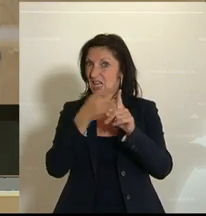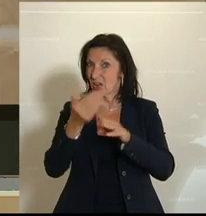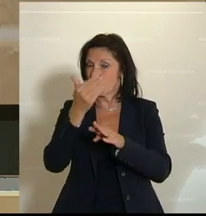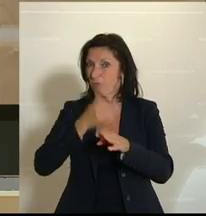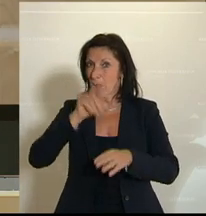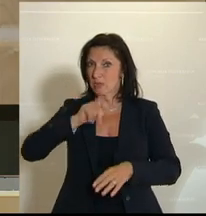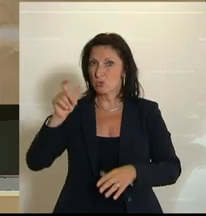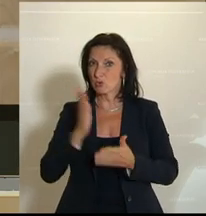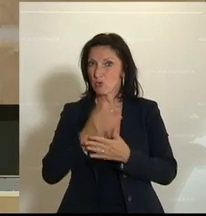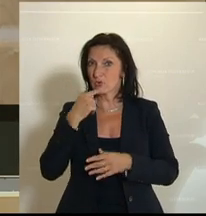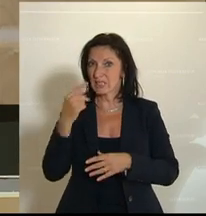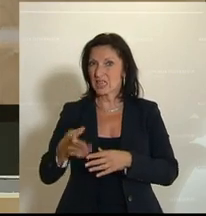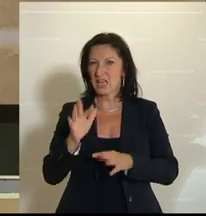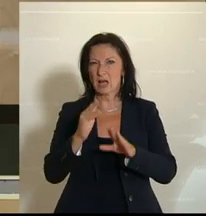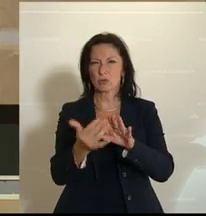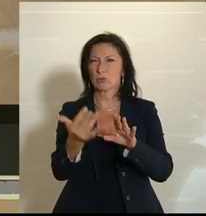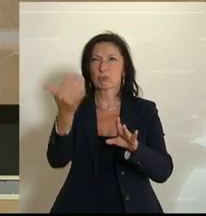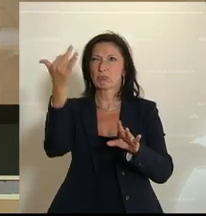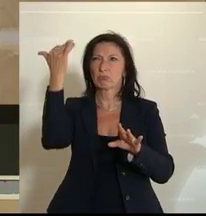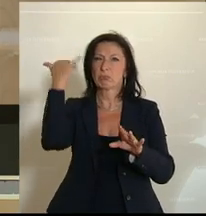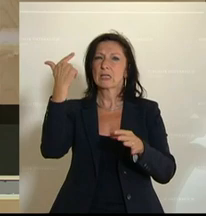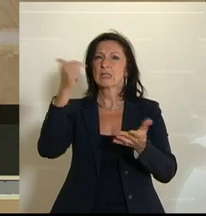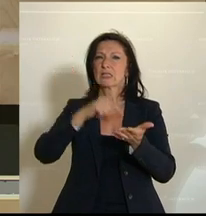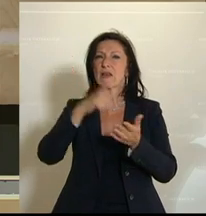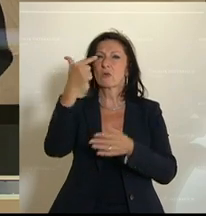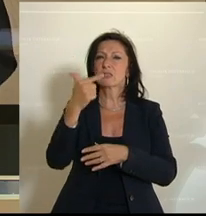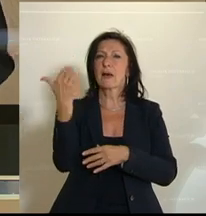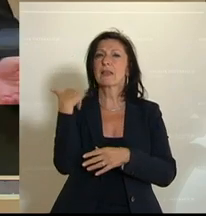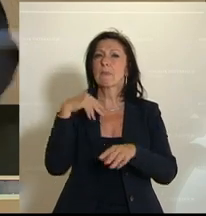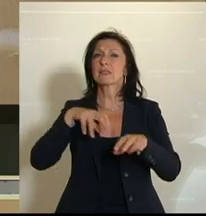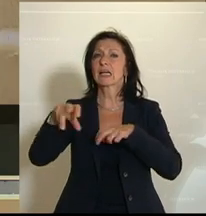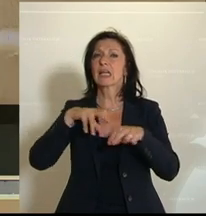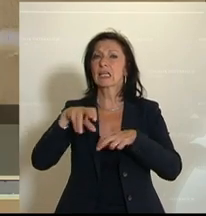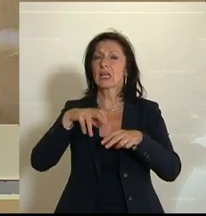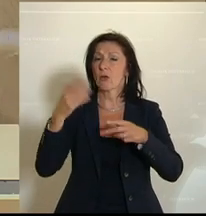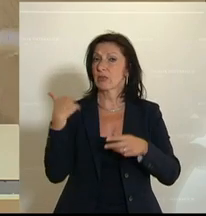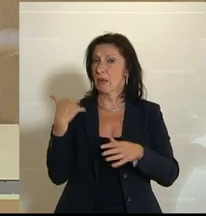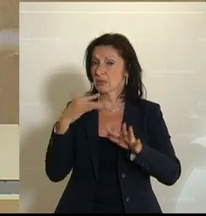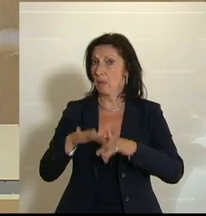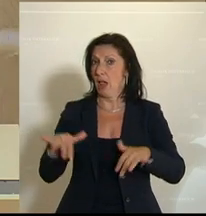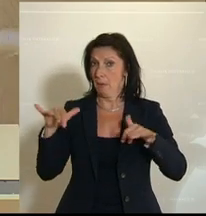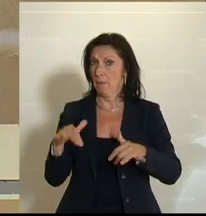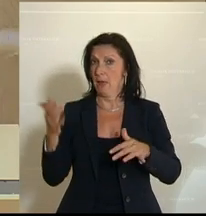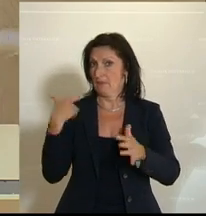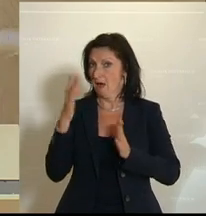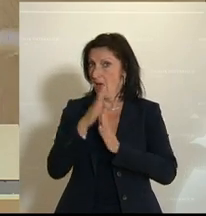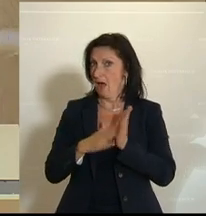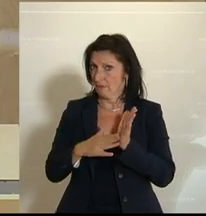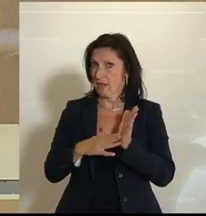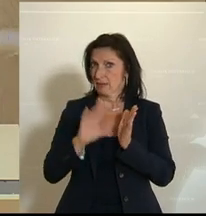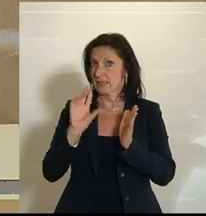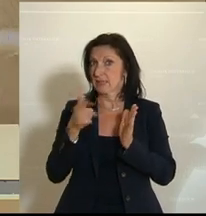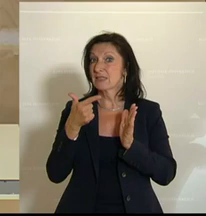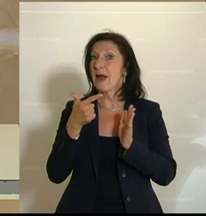auch schon hervorgegangen, weit zurückreicht. Nämlich im Jahr 2002 die damalige Regierung des Parlaments damals bereits begonnen hat, im zweiten